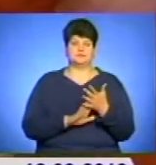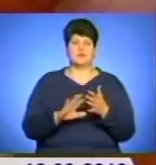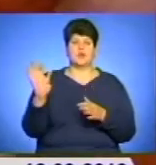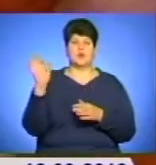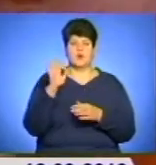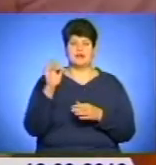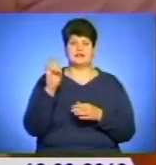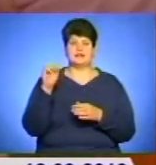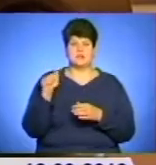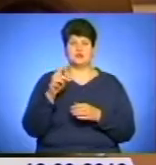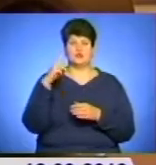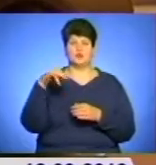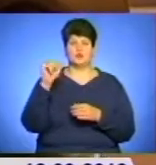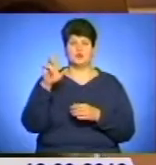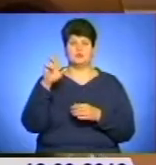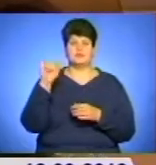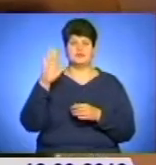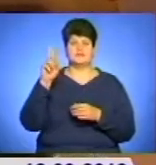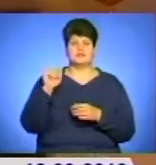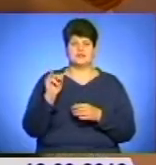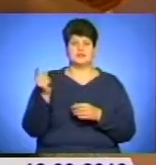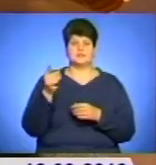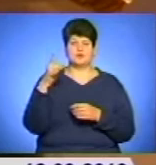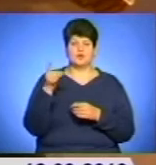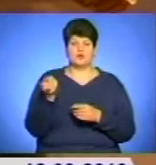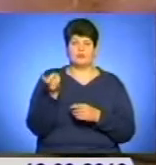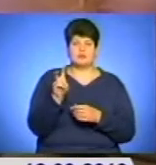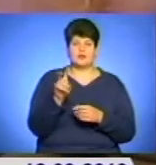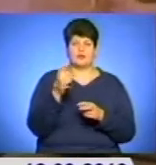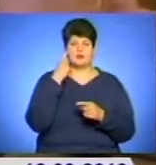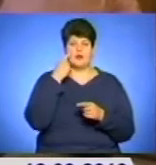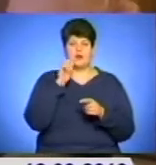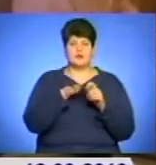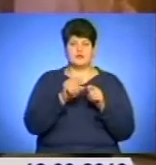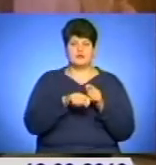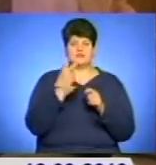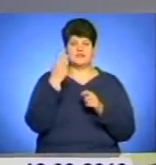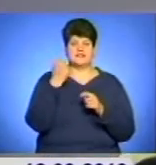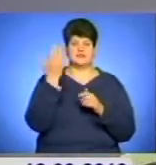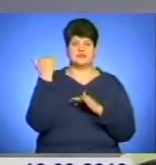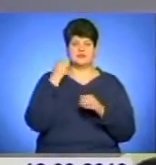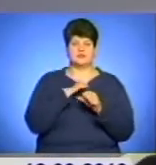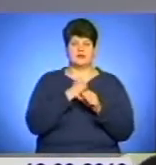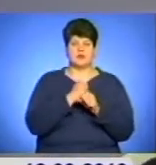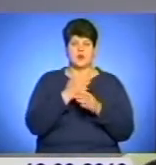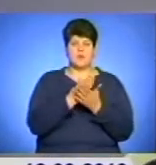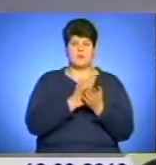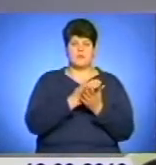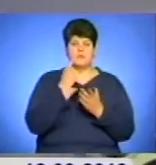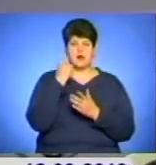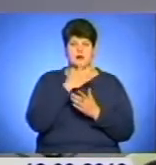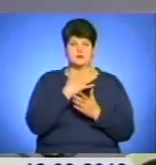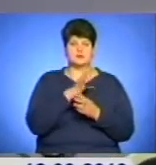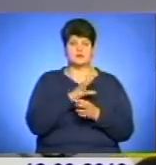Нетреба з добівців Тернопільського району прийшла до лікарів на огляд. Два тижні тому їй зробили операцію. Ось особи не бачила,